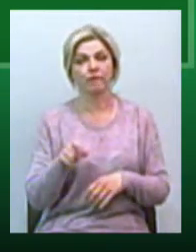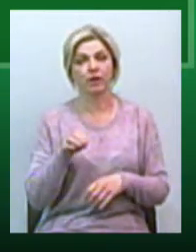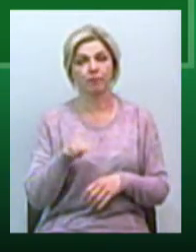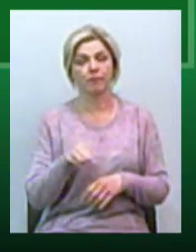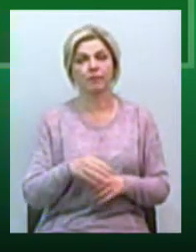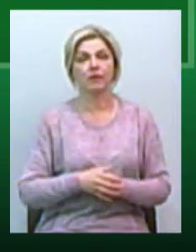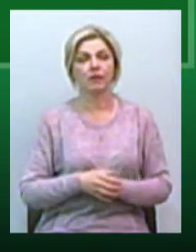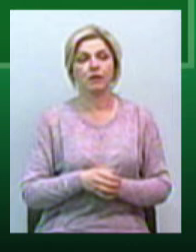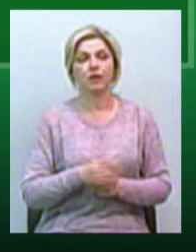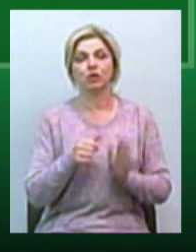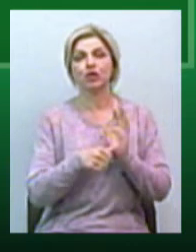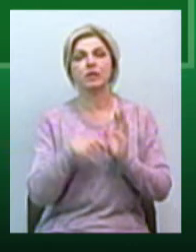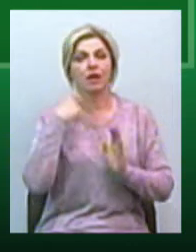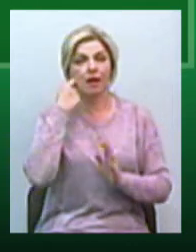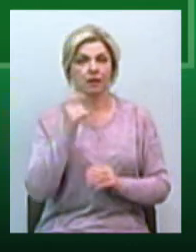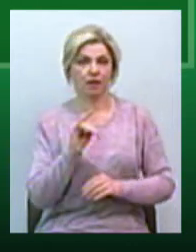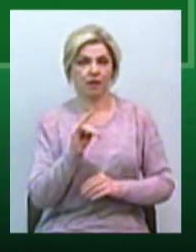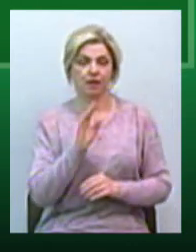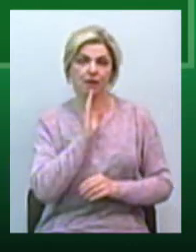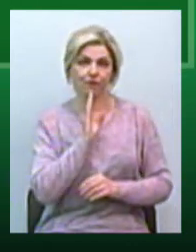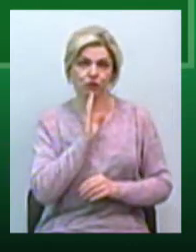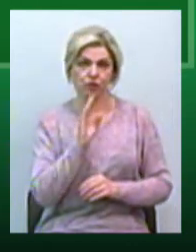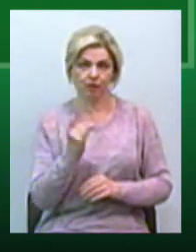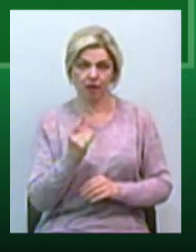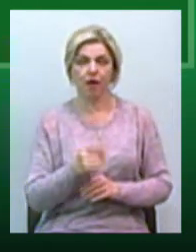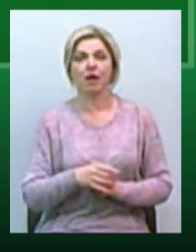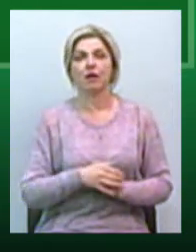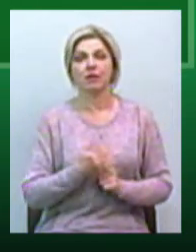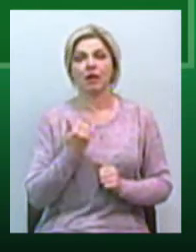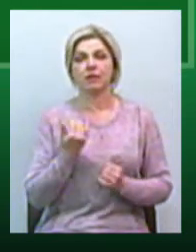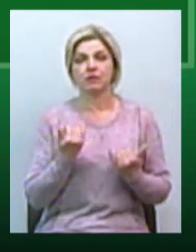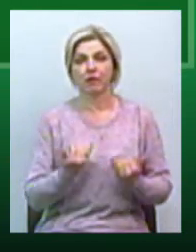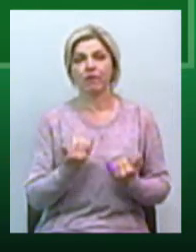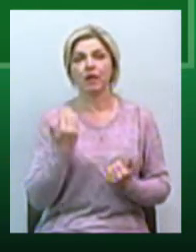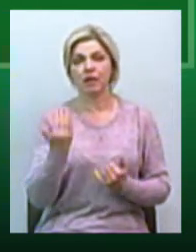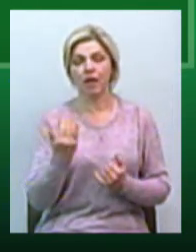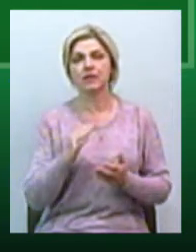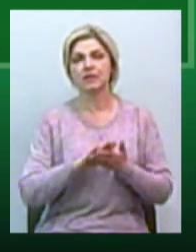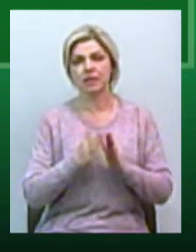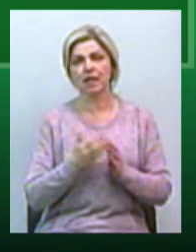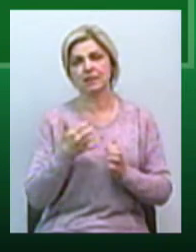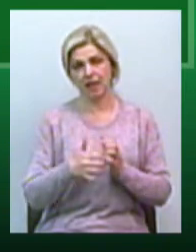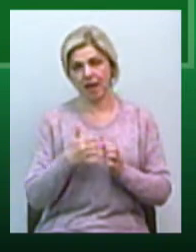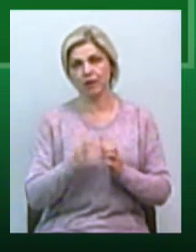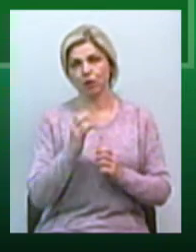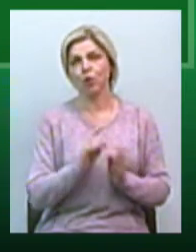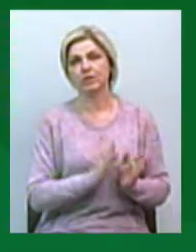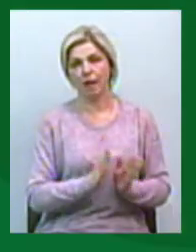6-річна дівчинка. Там її зараз середньої тяжкості, але стабільний.